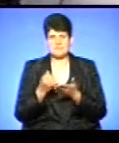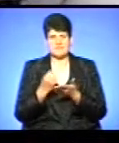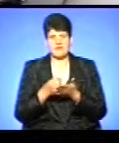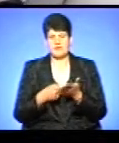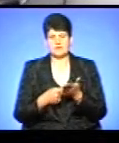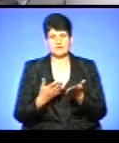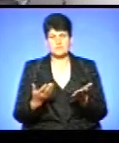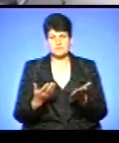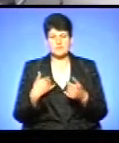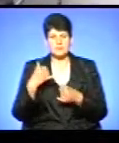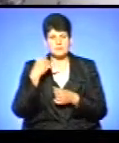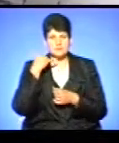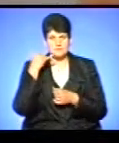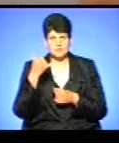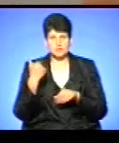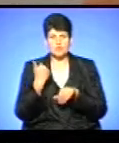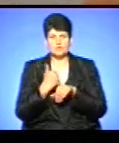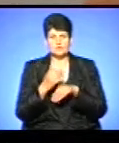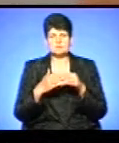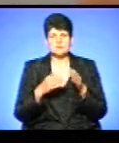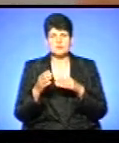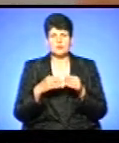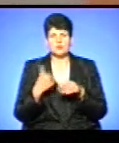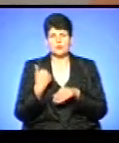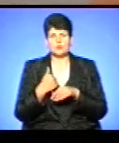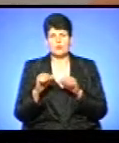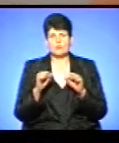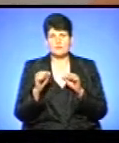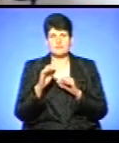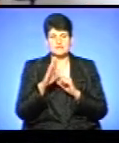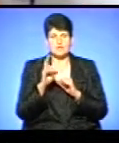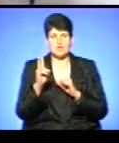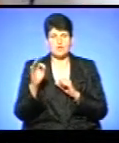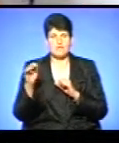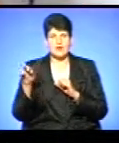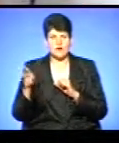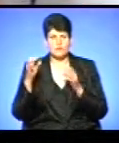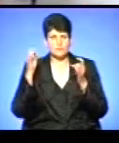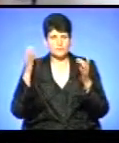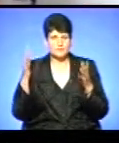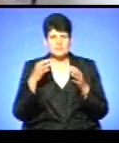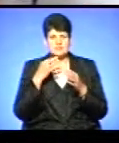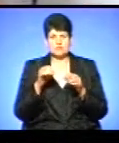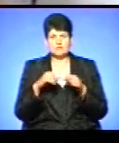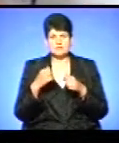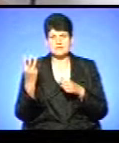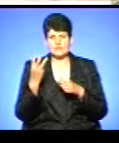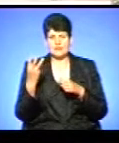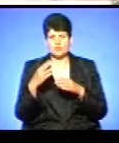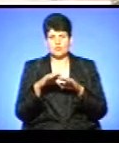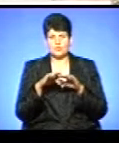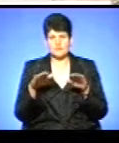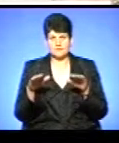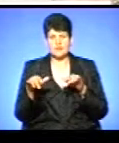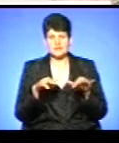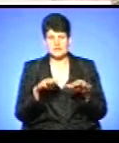Ми зателефонували до головного спеціаліста обласного управління культури Василя Коваля. Він повідомив, що комісія третього рівня, яка атестувала вчителів,